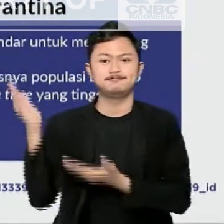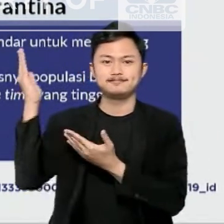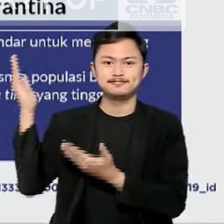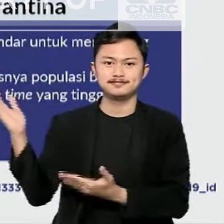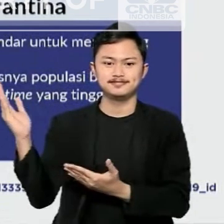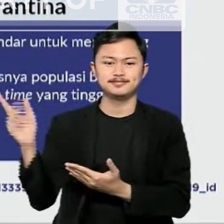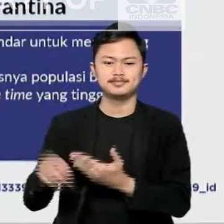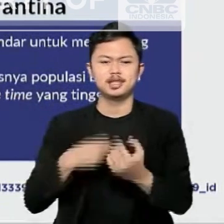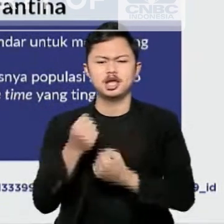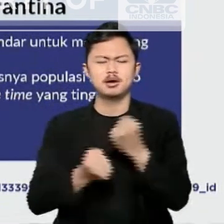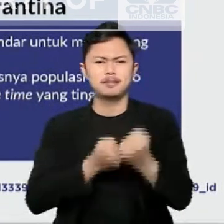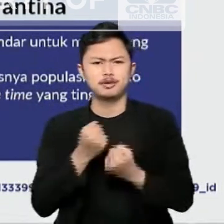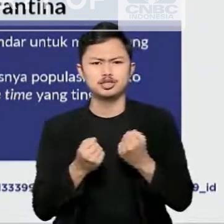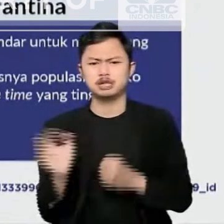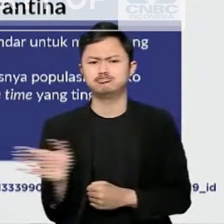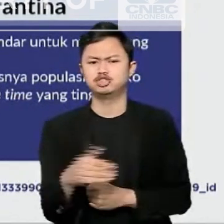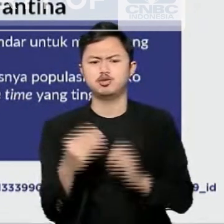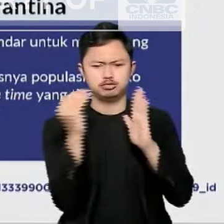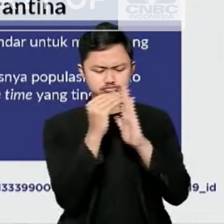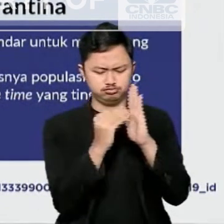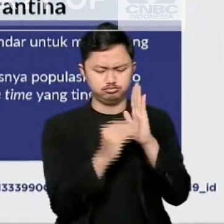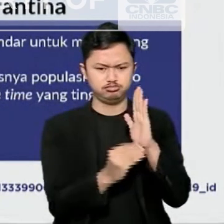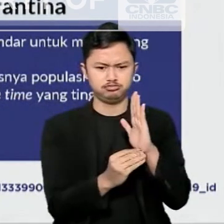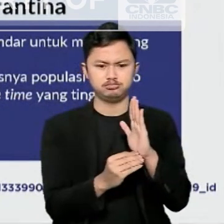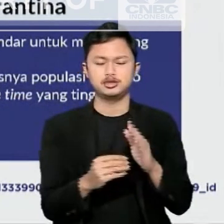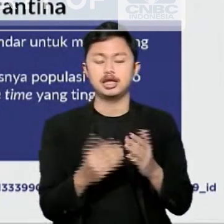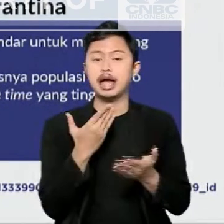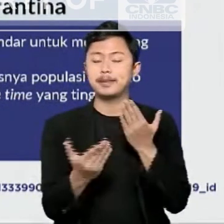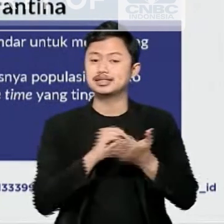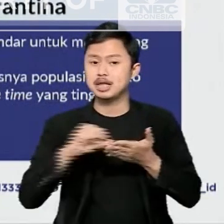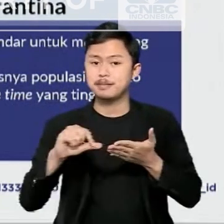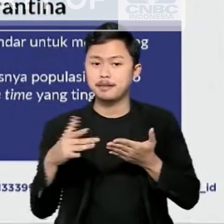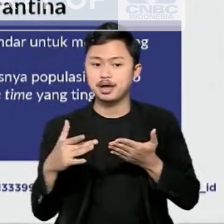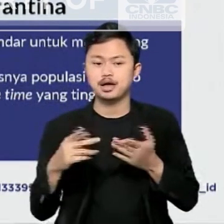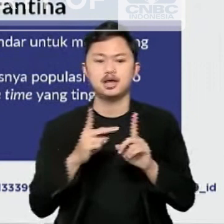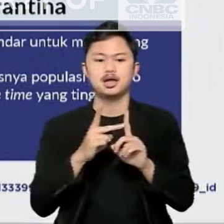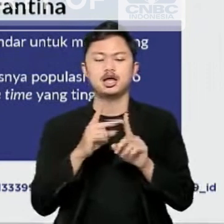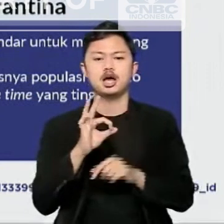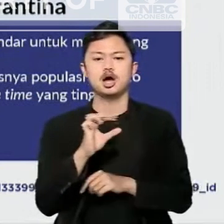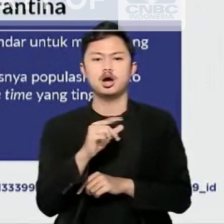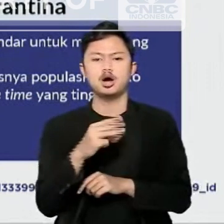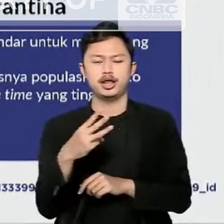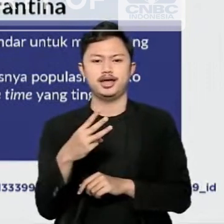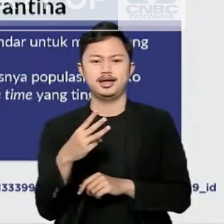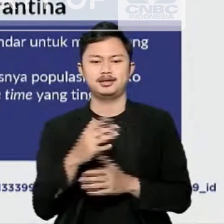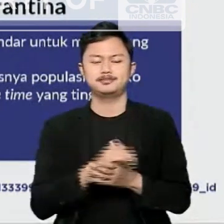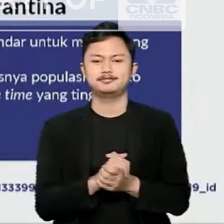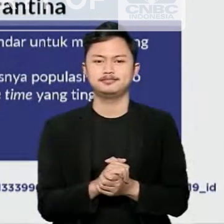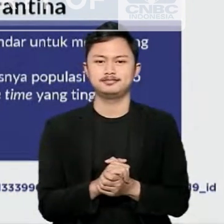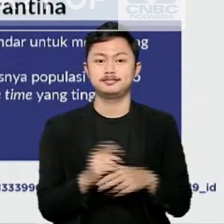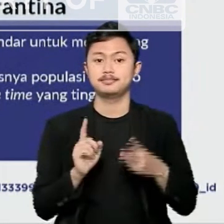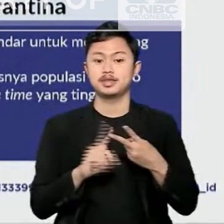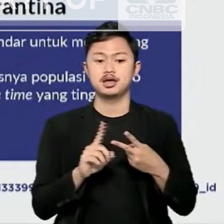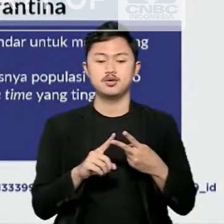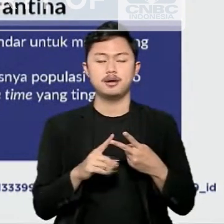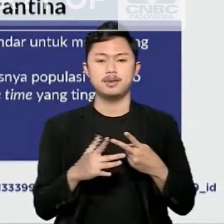saat ini diupayakan dapat interoperable, yaitu aplikasi Hotel Monitoring dan Reservations atau HORE,